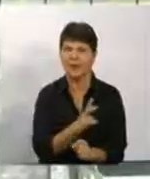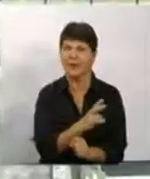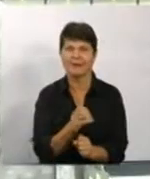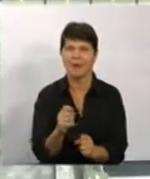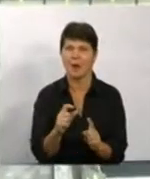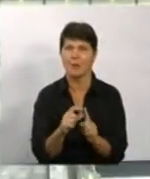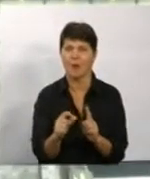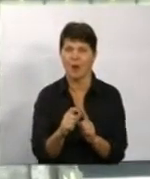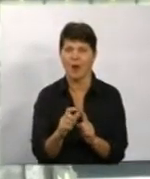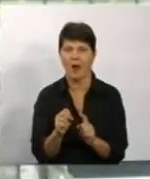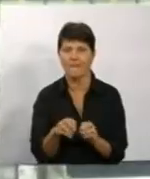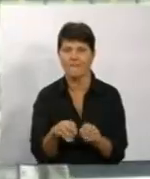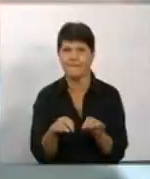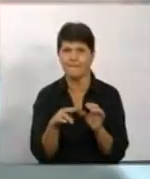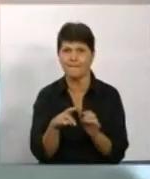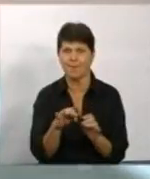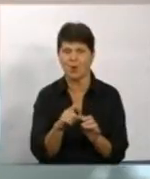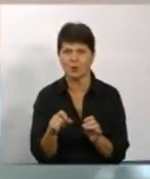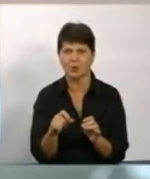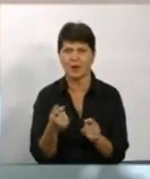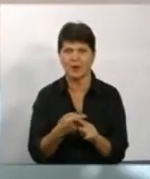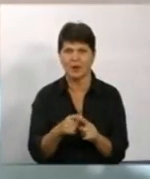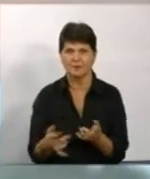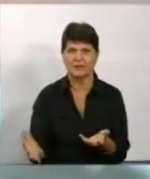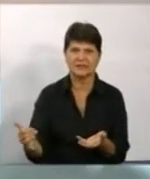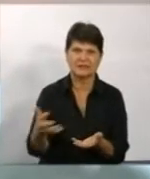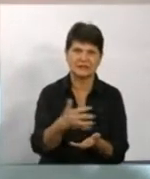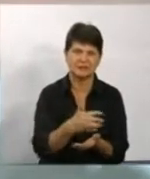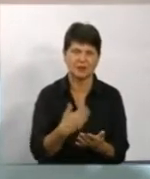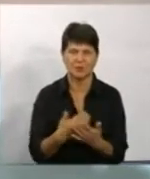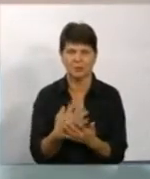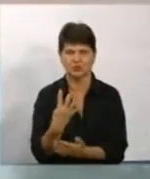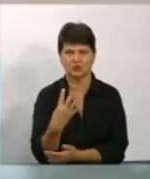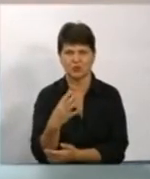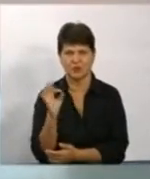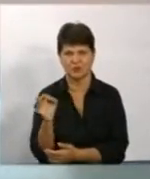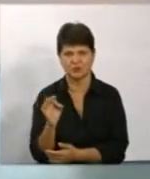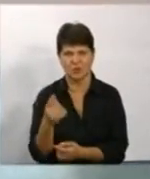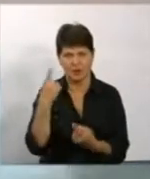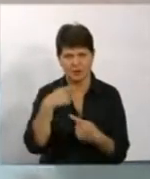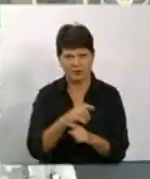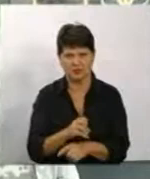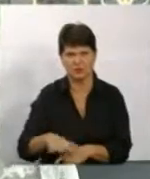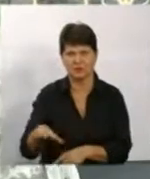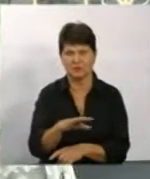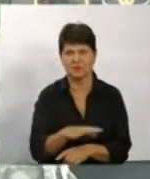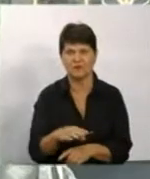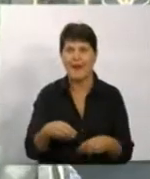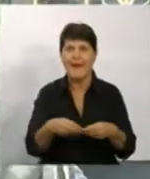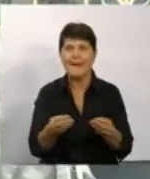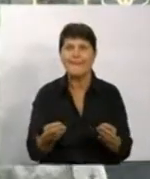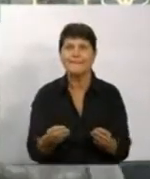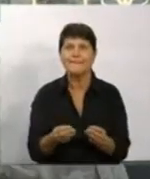Це ті, що були два роки тому вибухи. Збирають. Залишило майже 4% в своєї технічній території для розмінування. Ці 4%